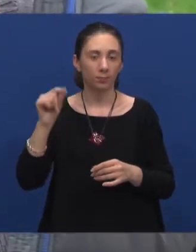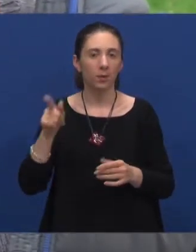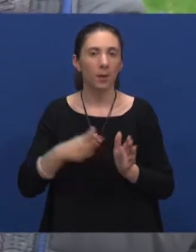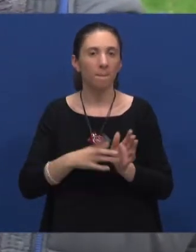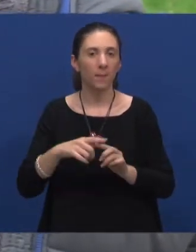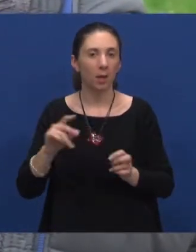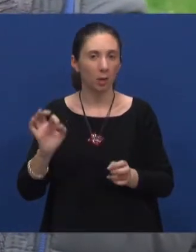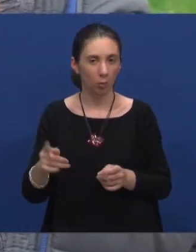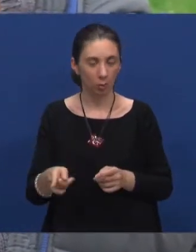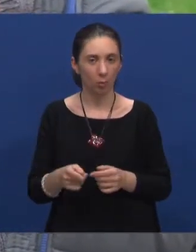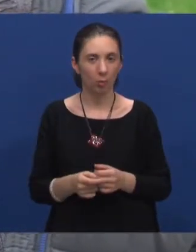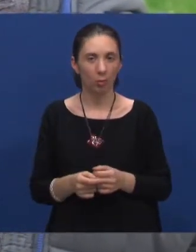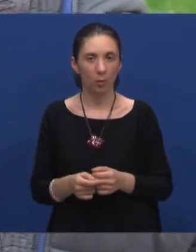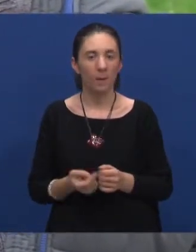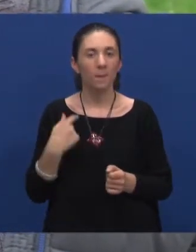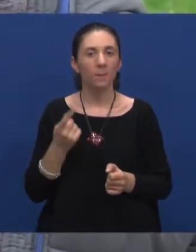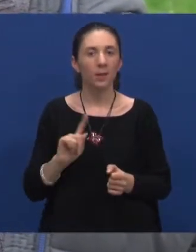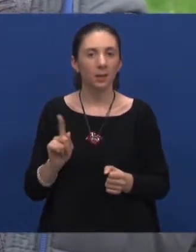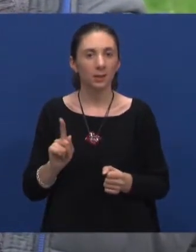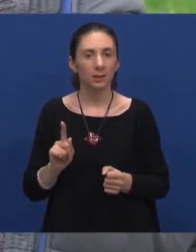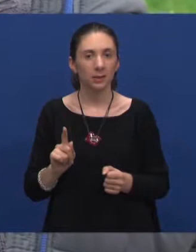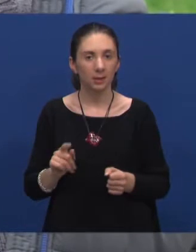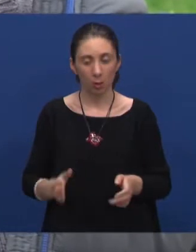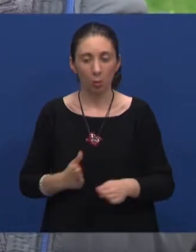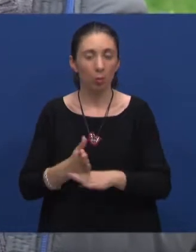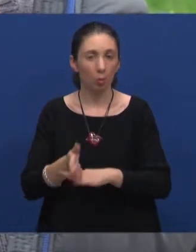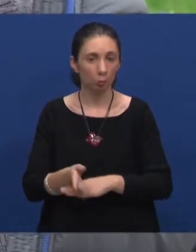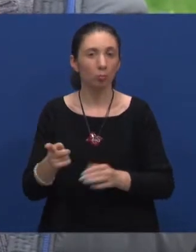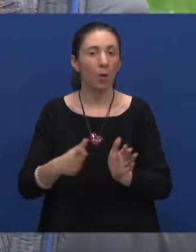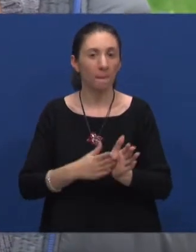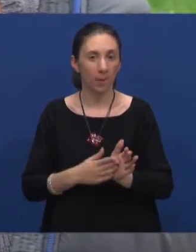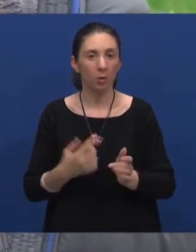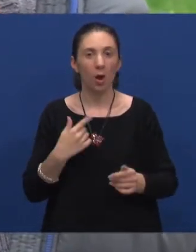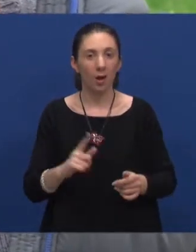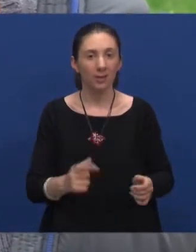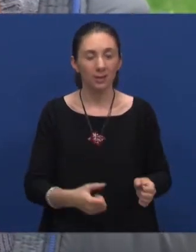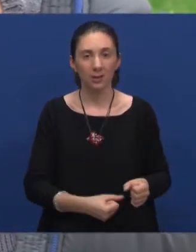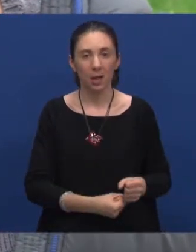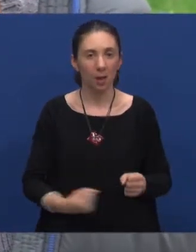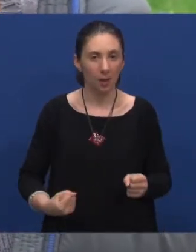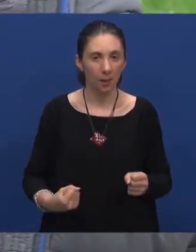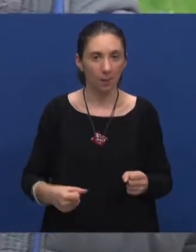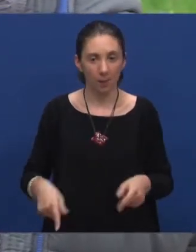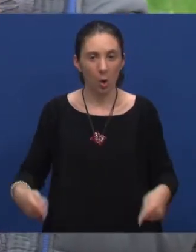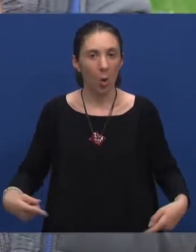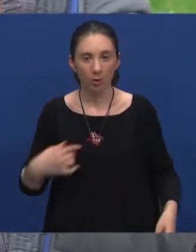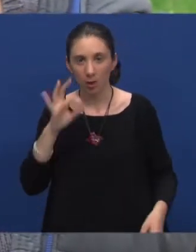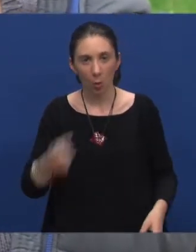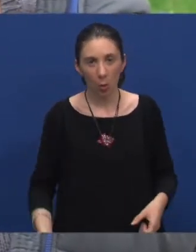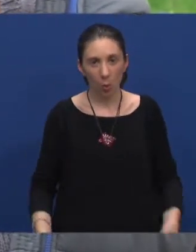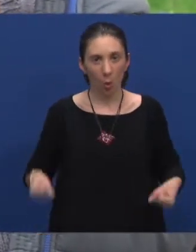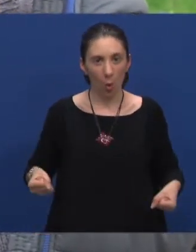metrou i nisam se zakočila, ušli smo u metrou i nisam se zakočila kolica.